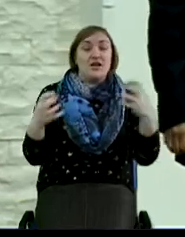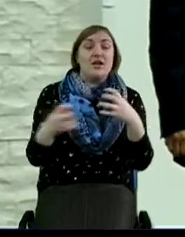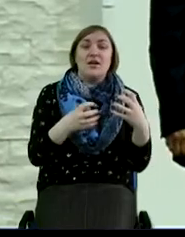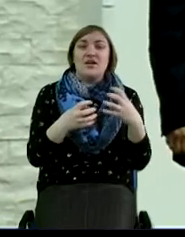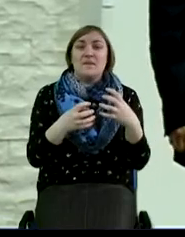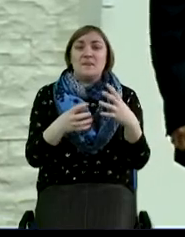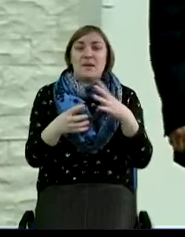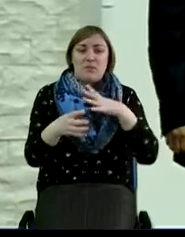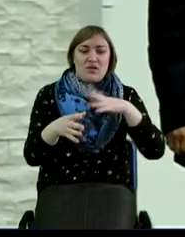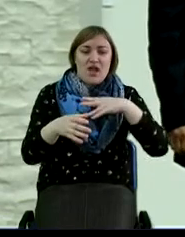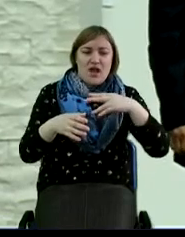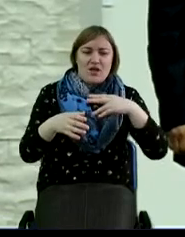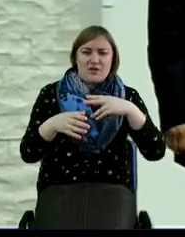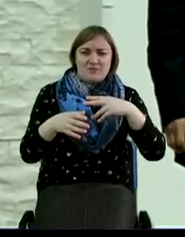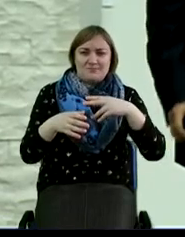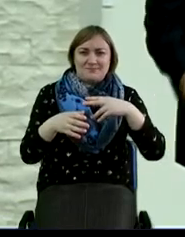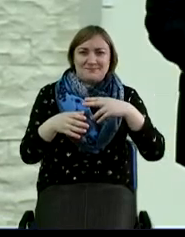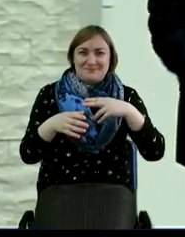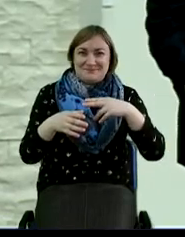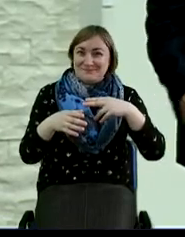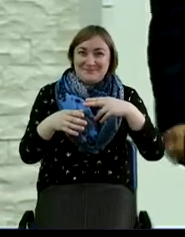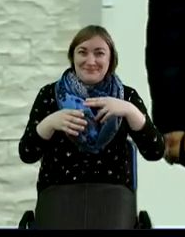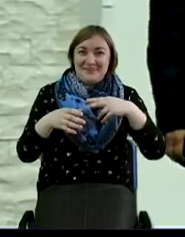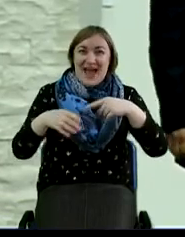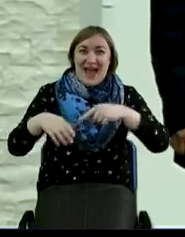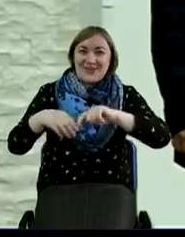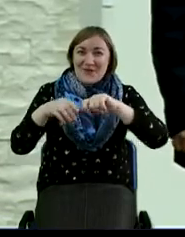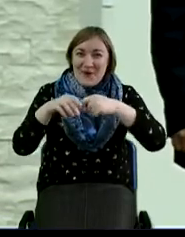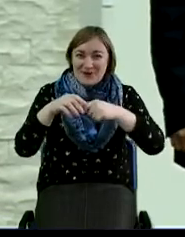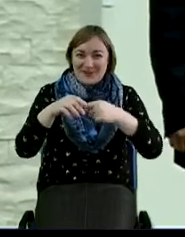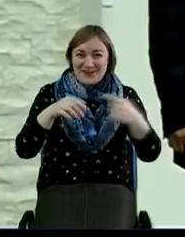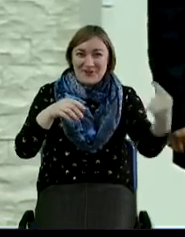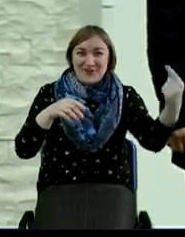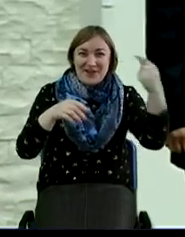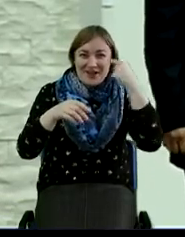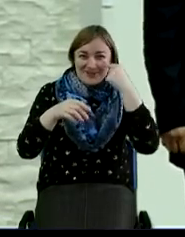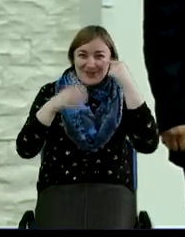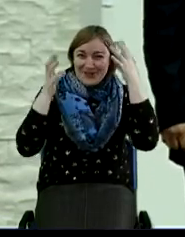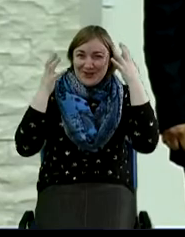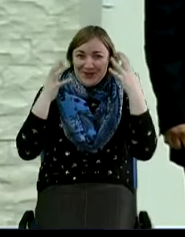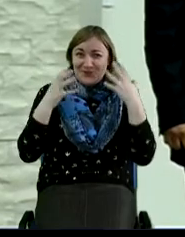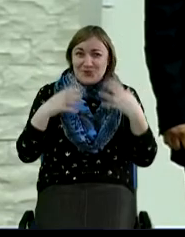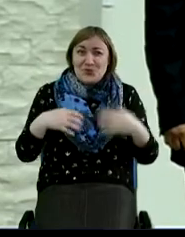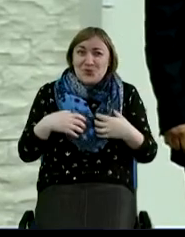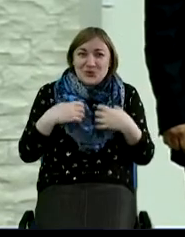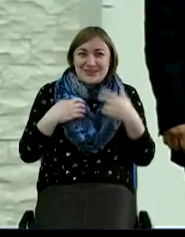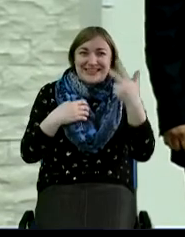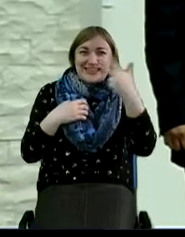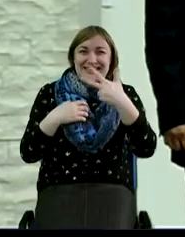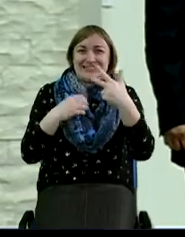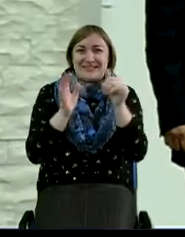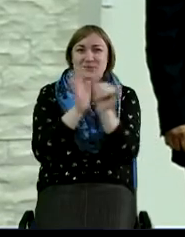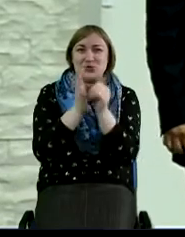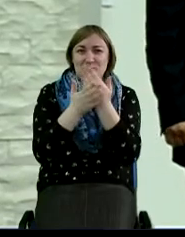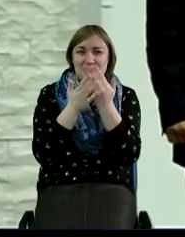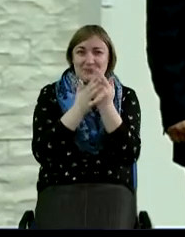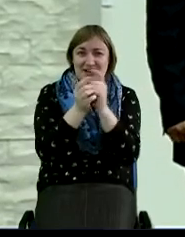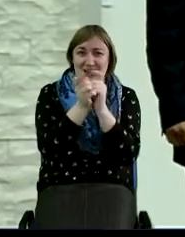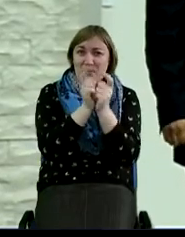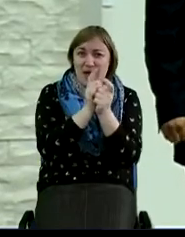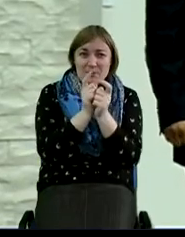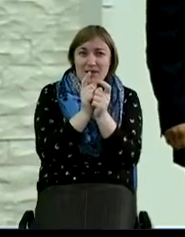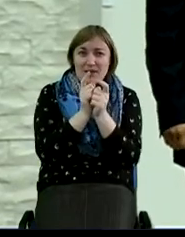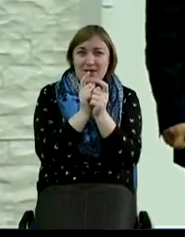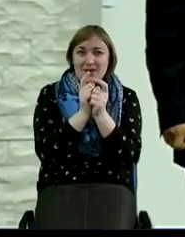у него отвертка, тот ему выколол глаз. Но около 30 минут это была настоящая борьба. В результате, в какой-то определенный